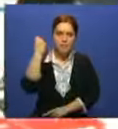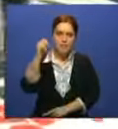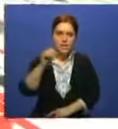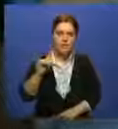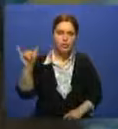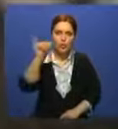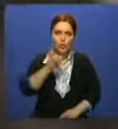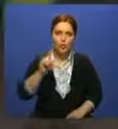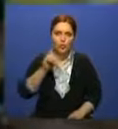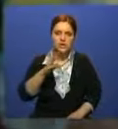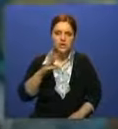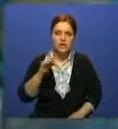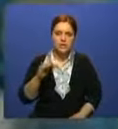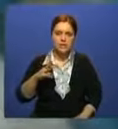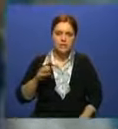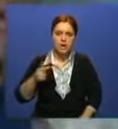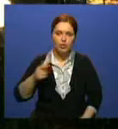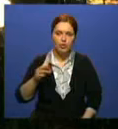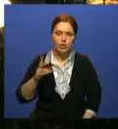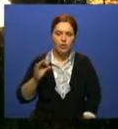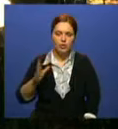боец из Уральска Дамир Исмагвёв.